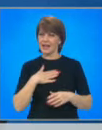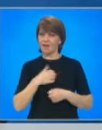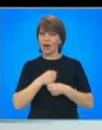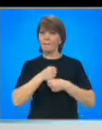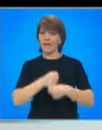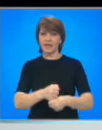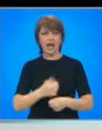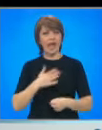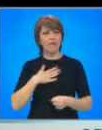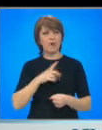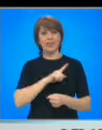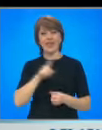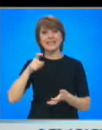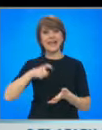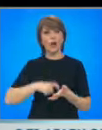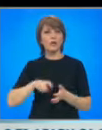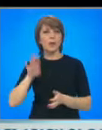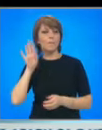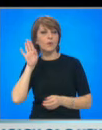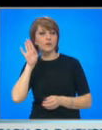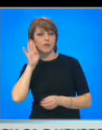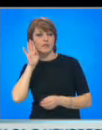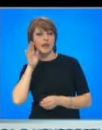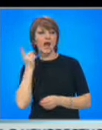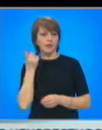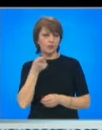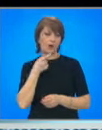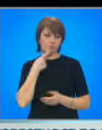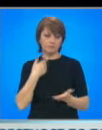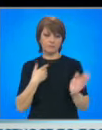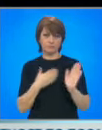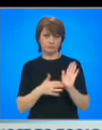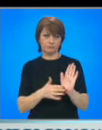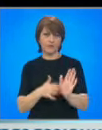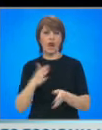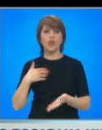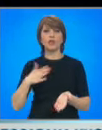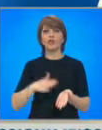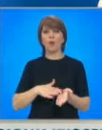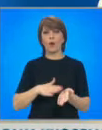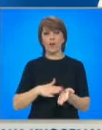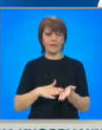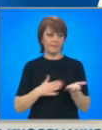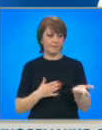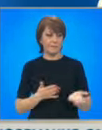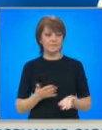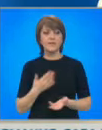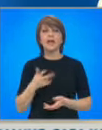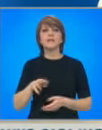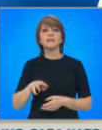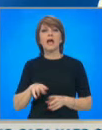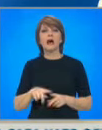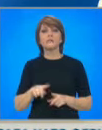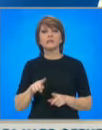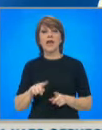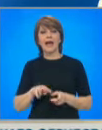е имало незаконни подслушвания, като се позова на вчерашния доклад на Националното бюро за контрол на СРС-тата. За разлика от тези хора,